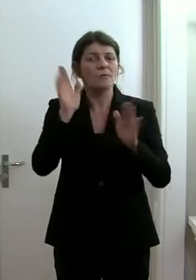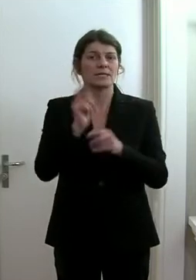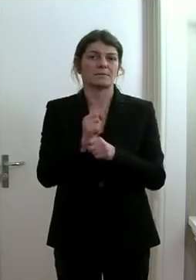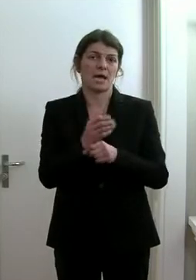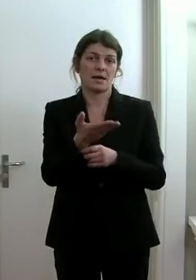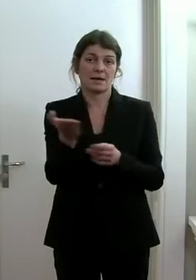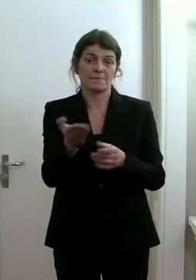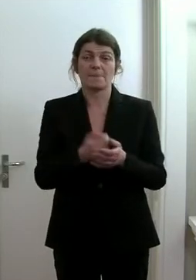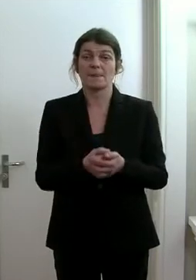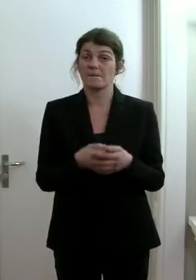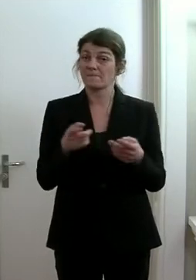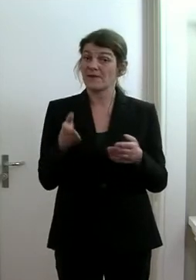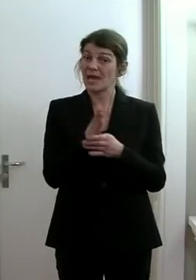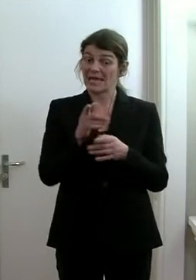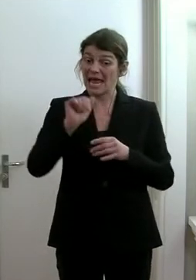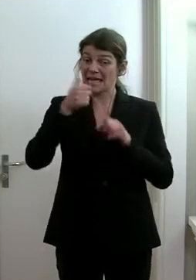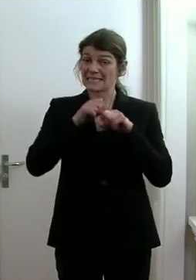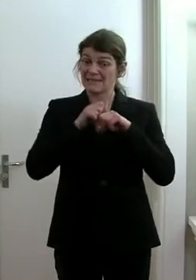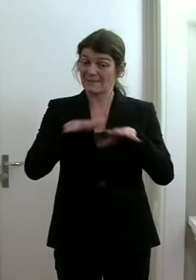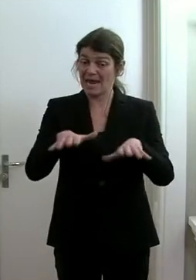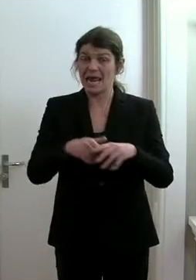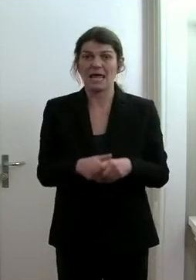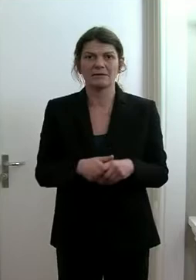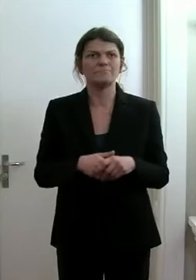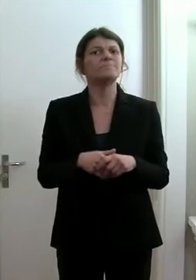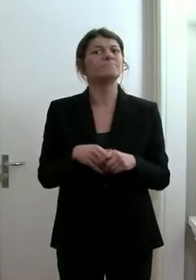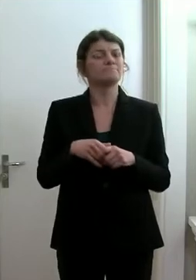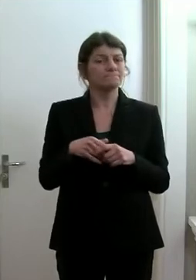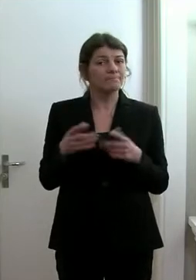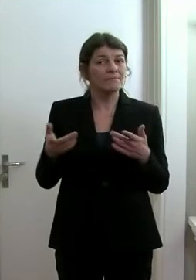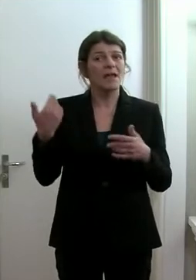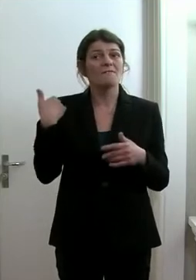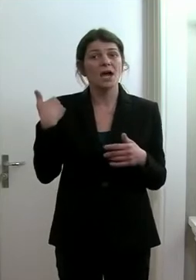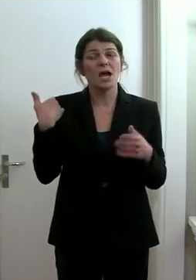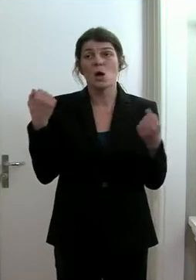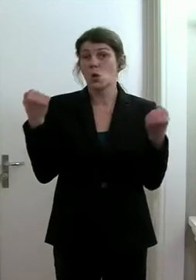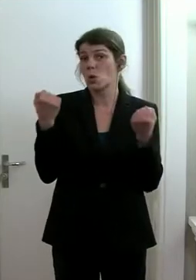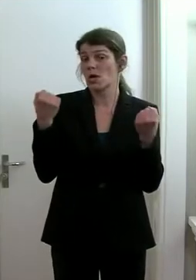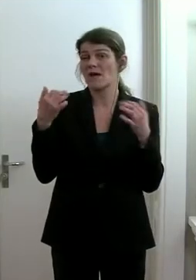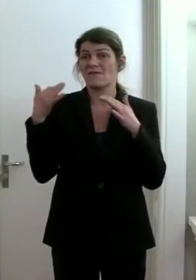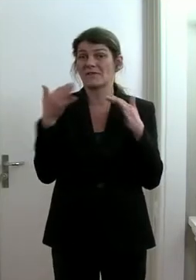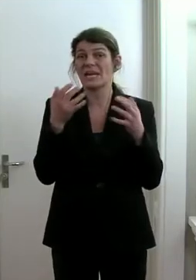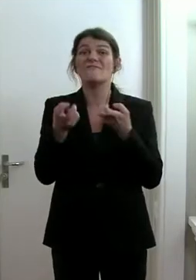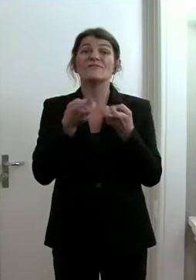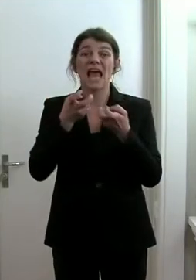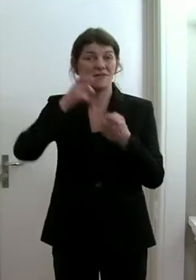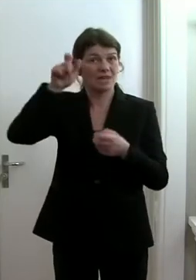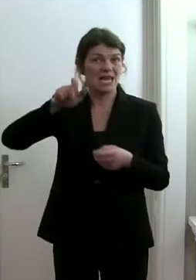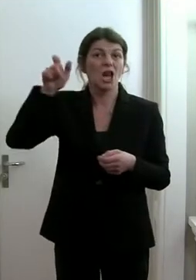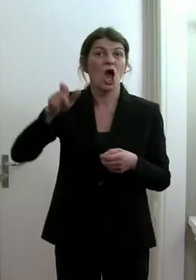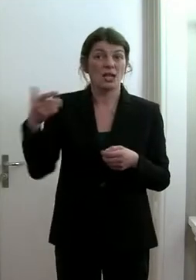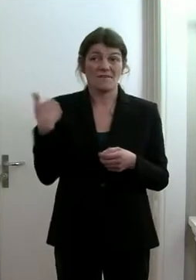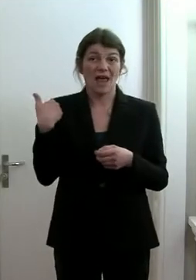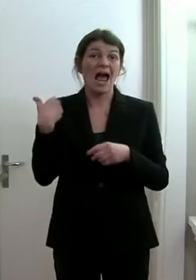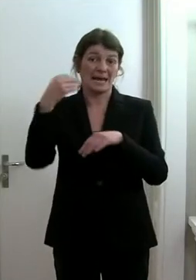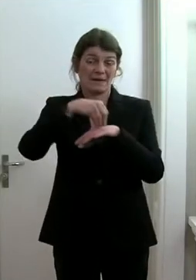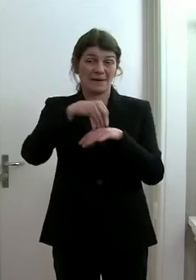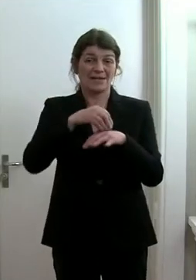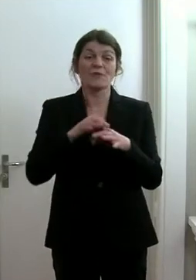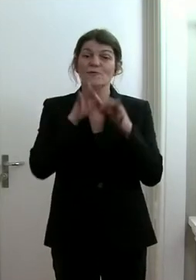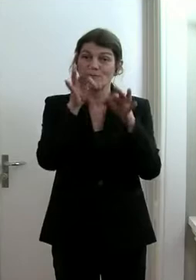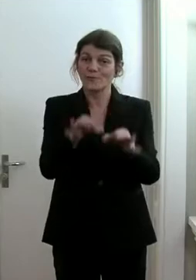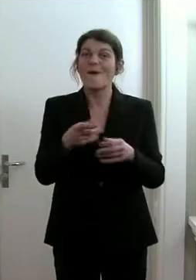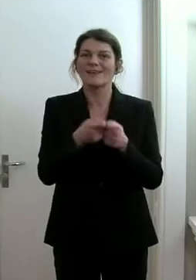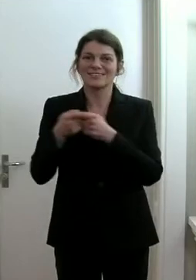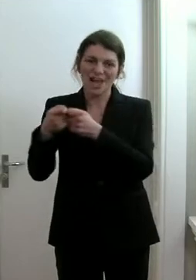machen, dass während der ersten Welle der Pandemie extrem viele Freiwillige sich im Dienste für die Gesellschaft